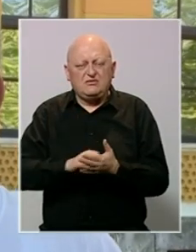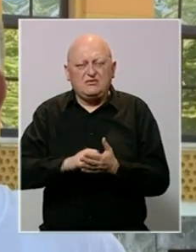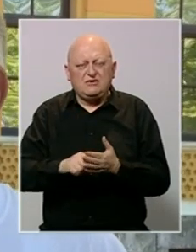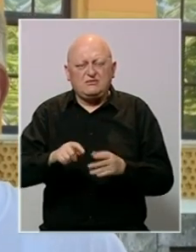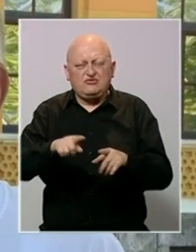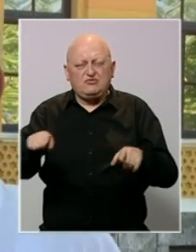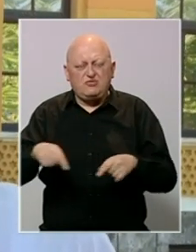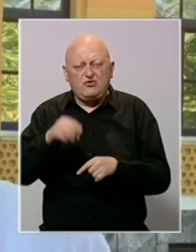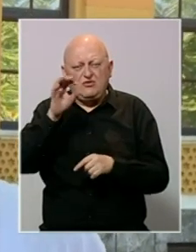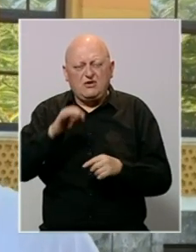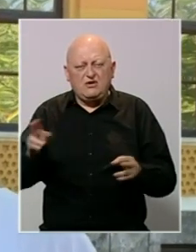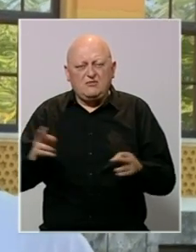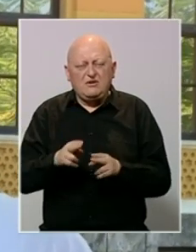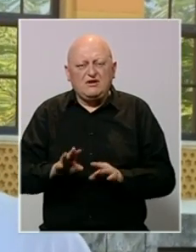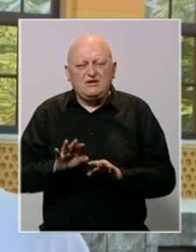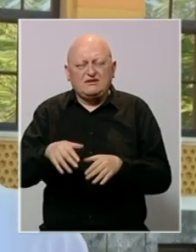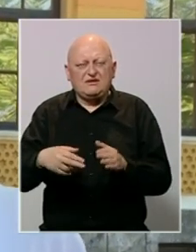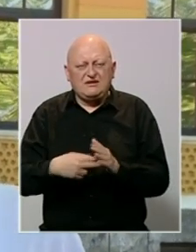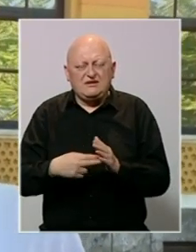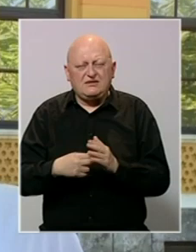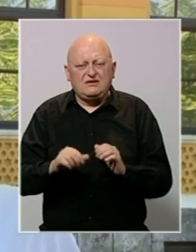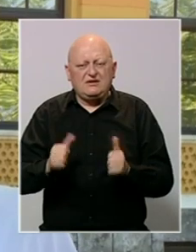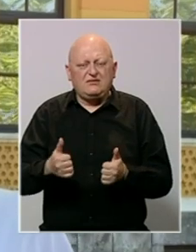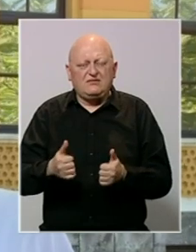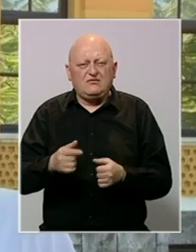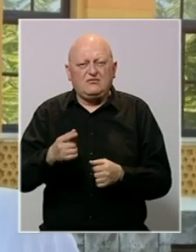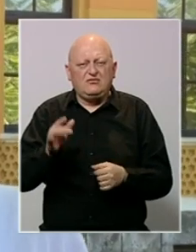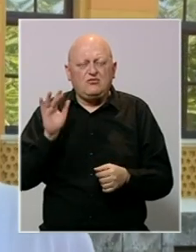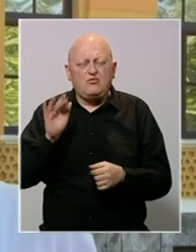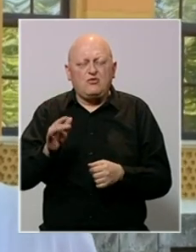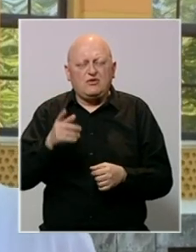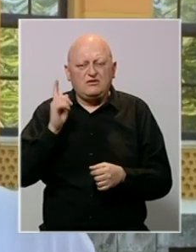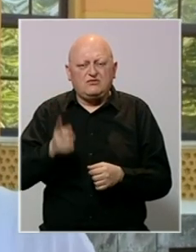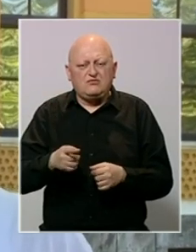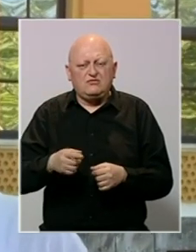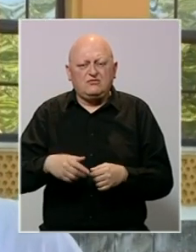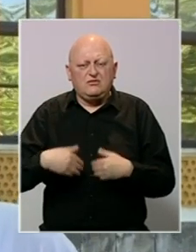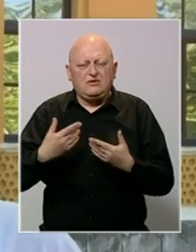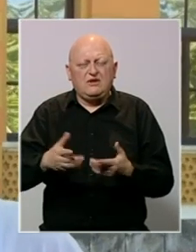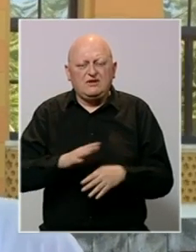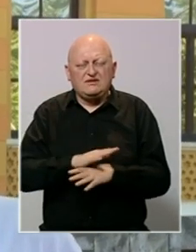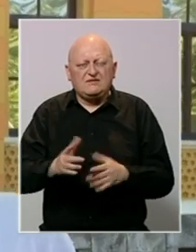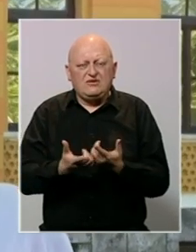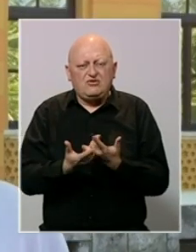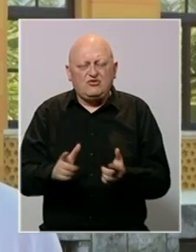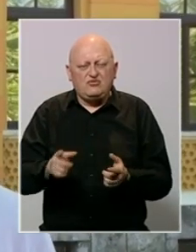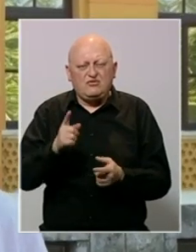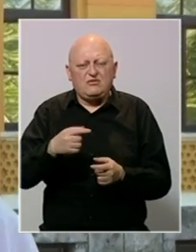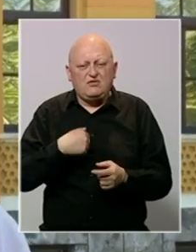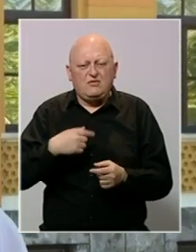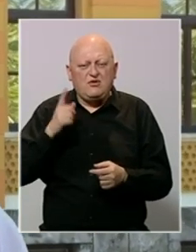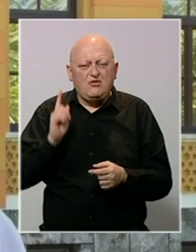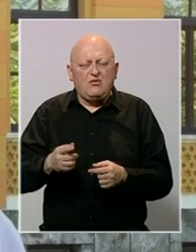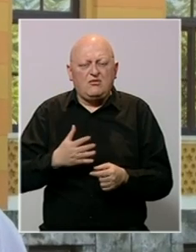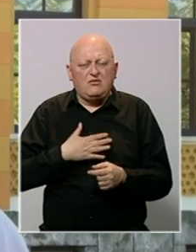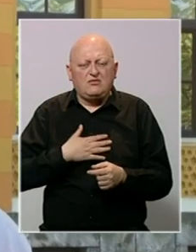prostornog plana mini hidrocentrale, jer u protivno će morati da izdaju sve dozvole, a onda ćemo mi morati